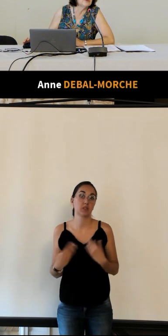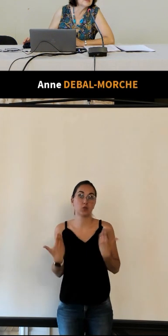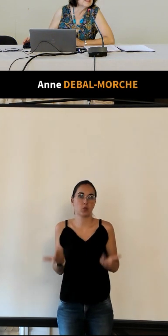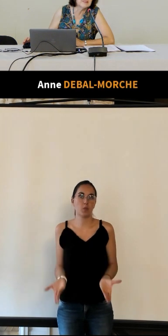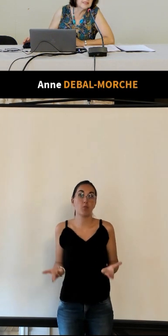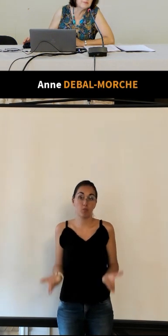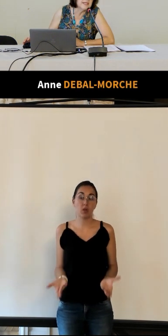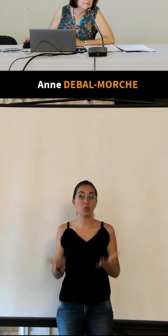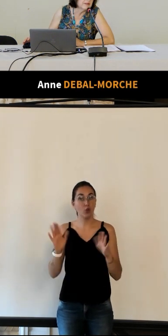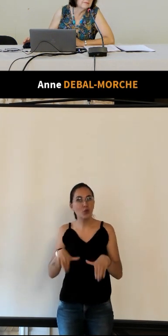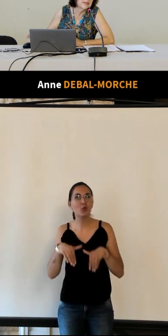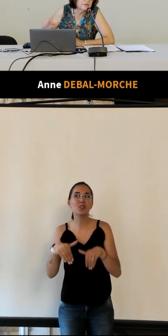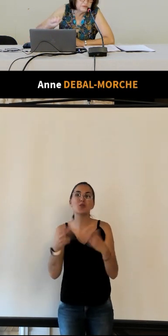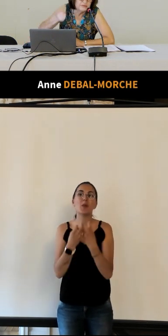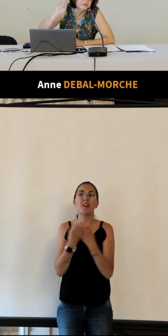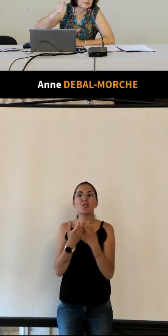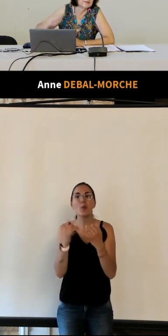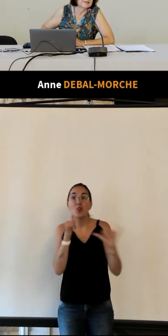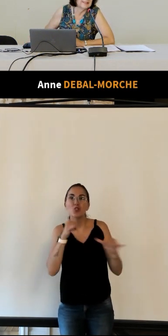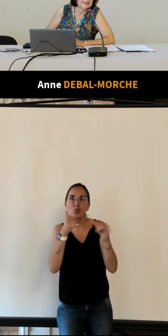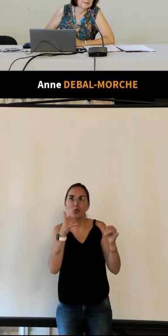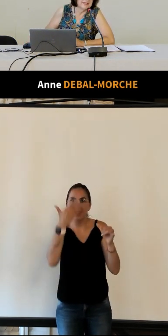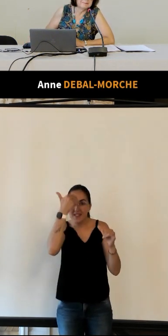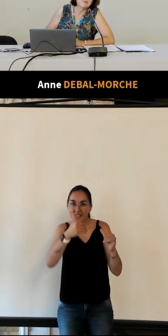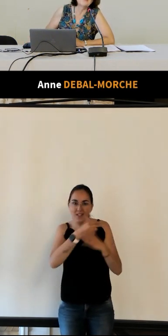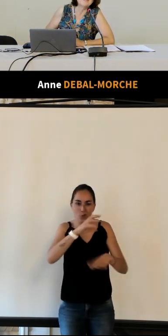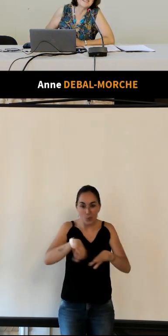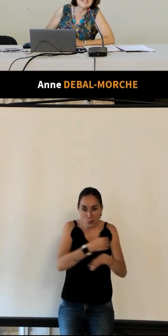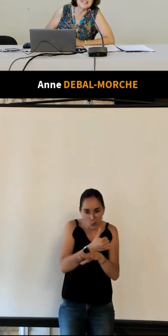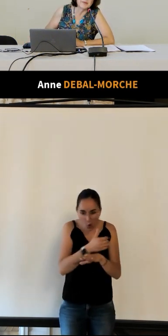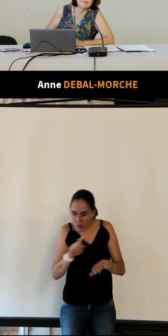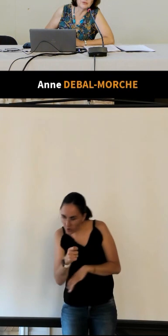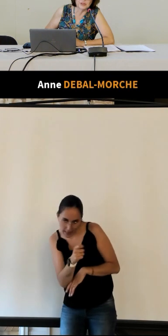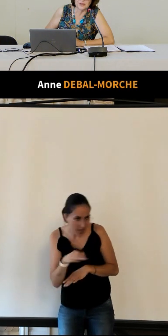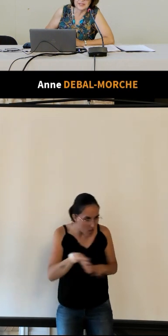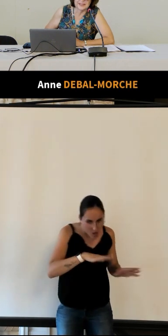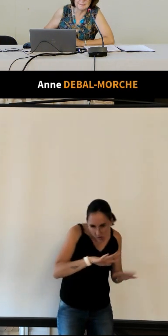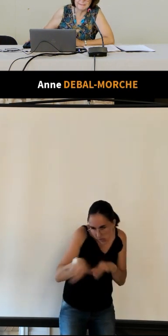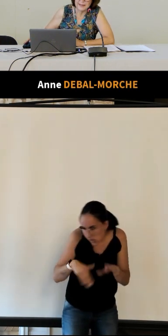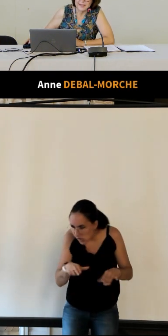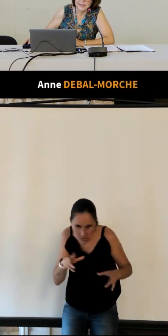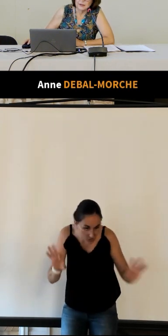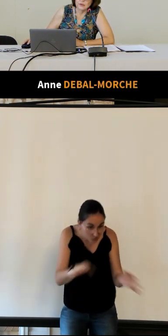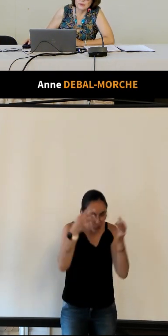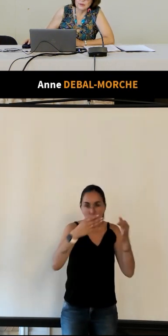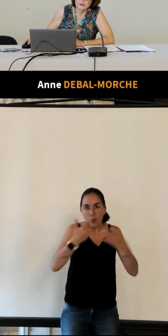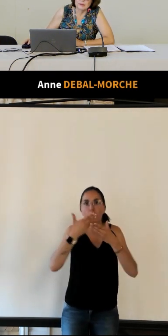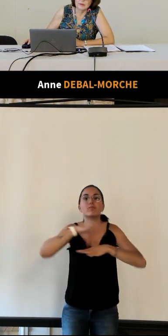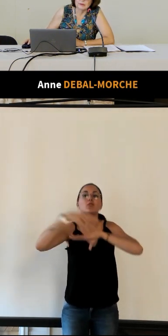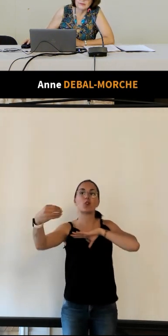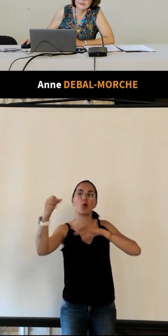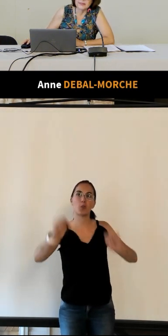diffusion des escape games où il faut voilà trouver la clé qui permet de sortir donc